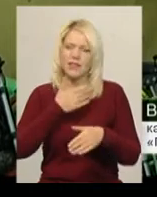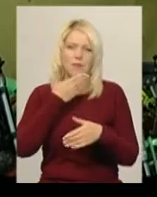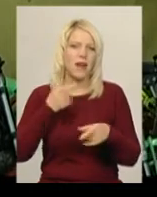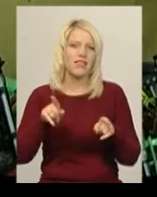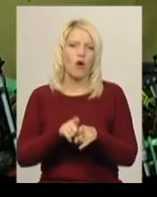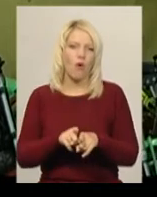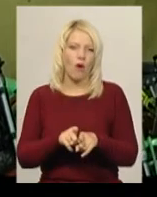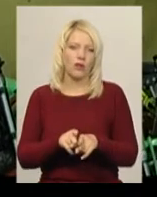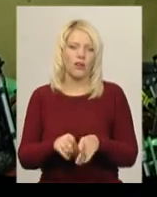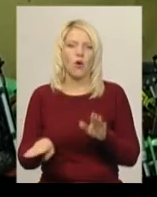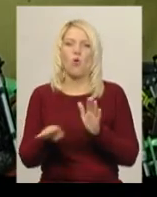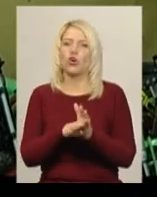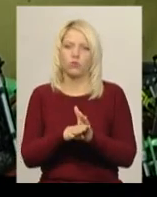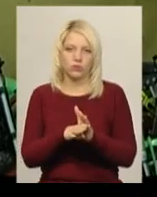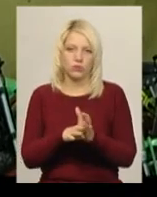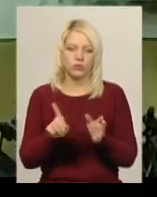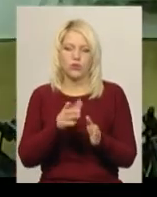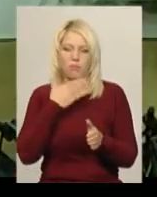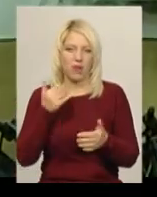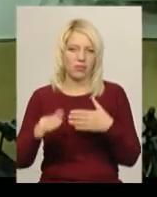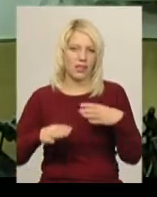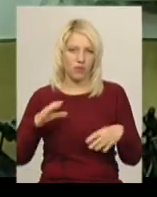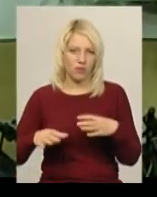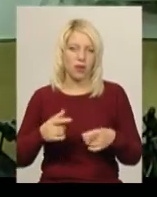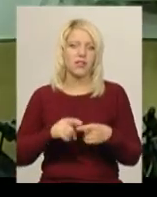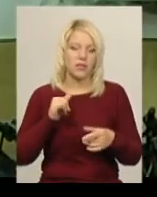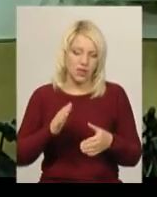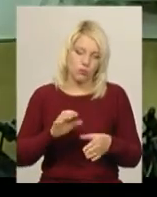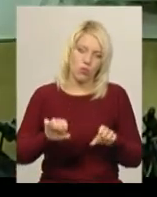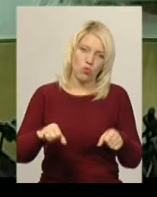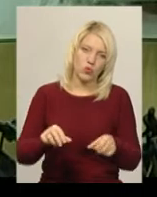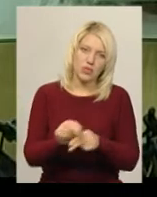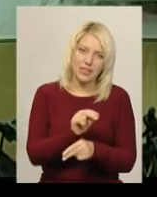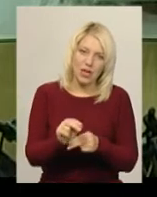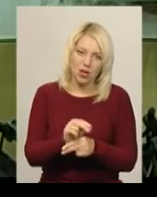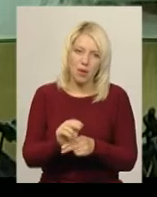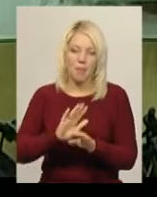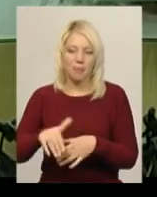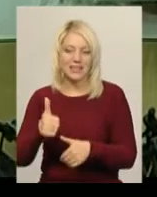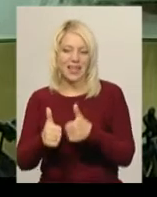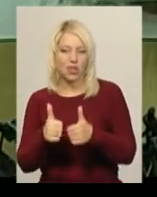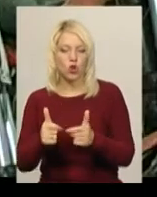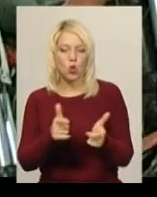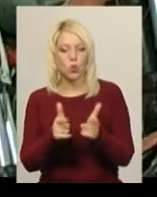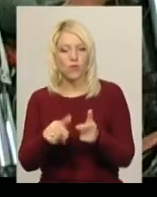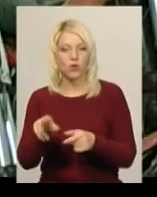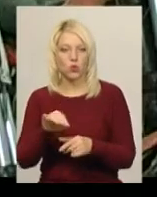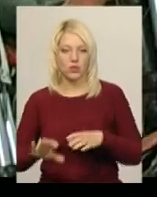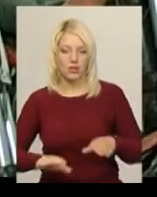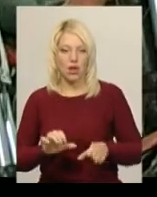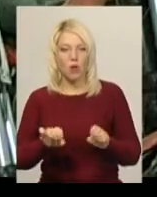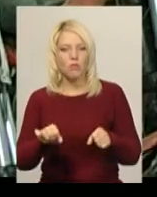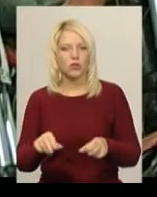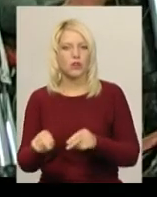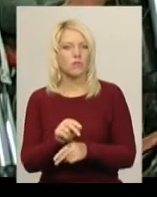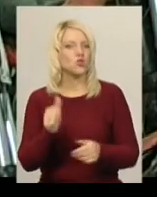відпуску, що ми не тренувалися. Зараз мотоцикли будемо робити після ігор, готовитися до тренування. Мотоцикли ремонтують